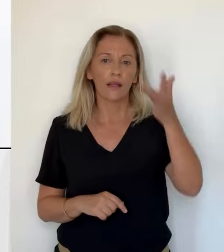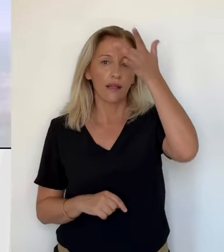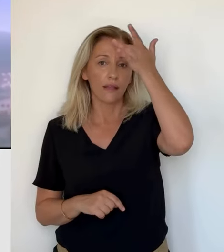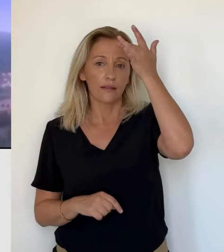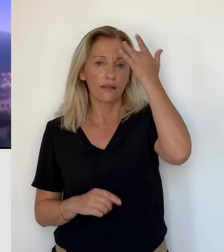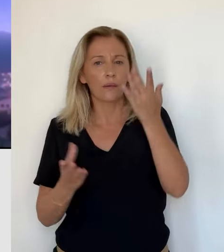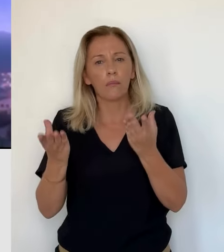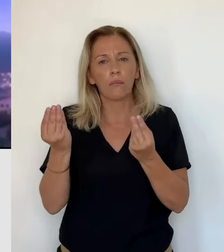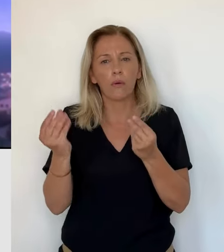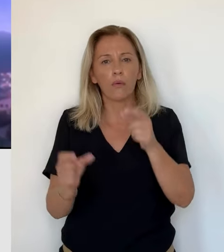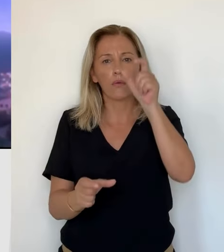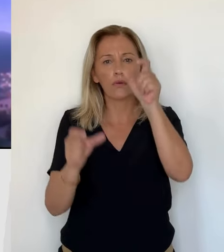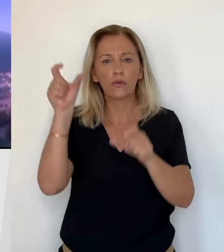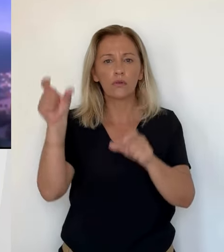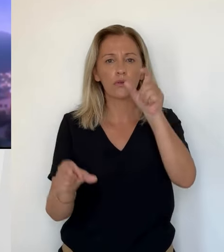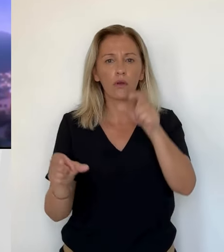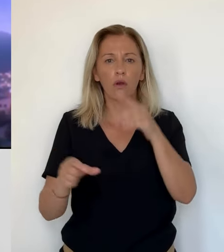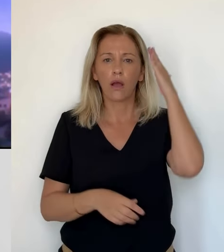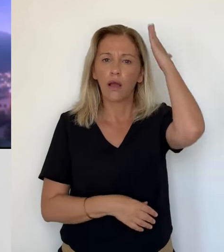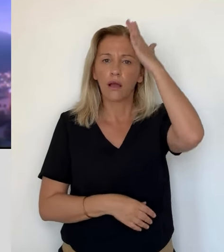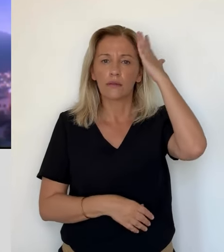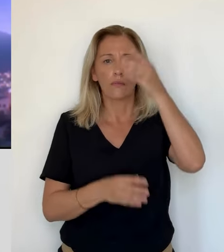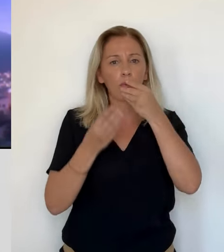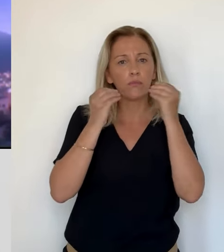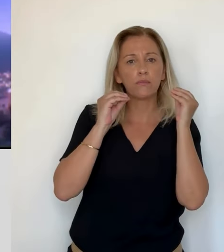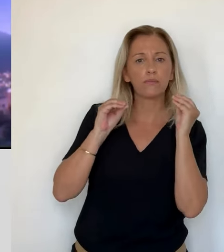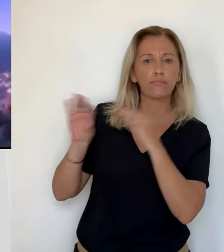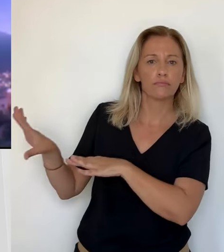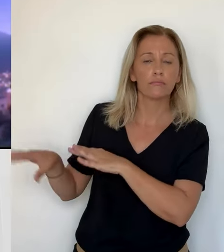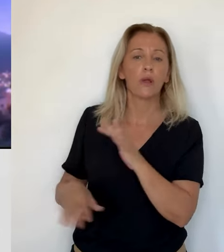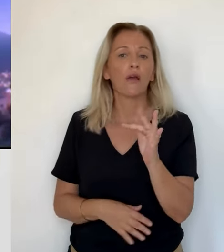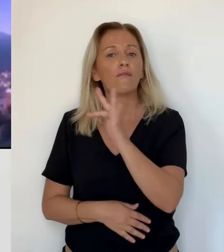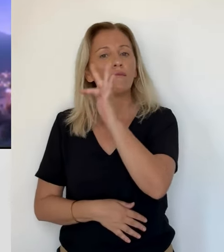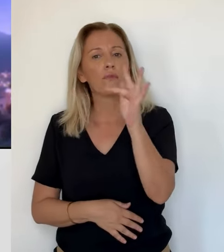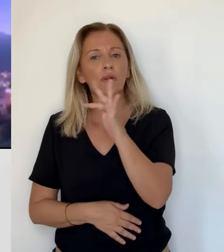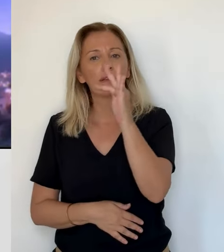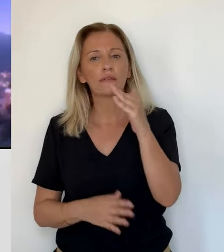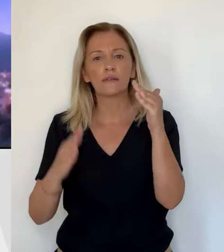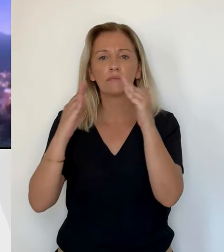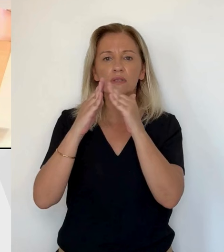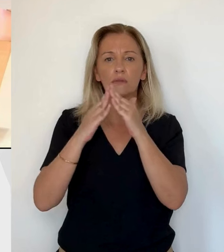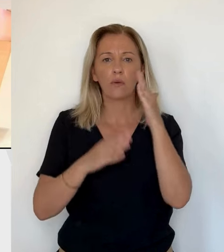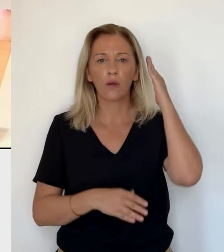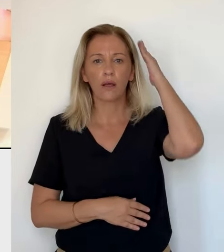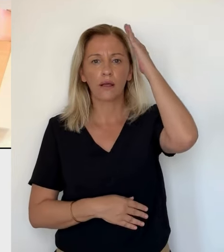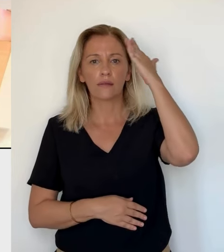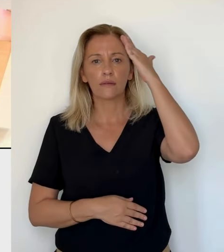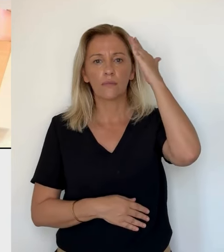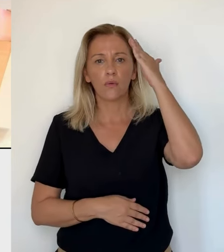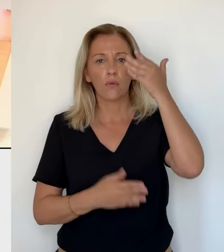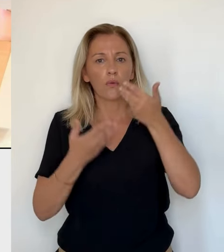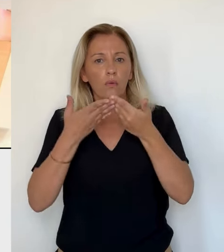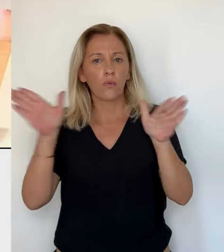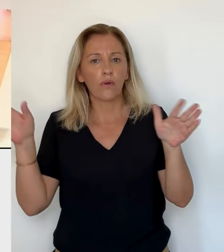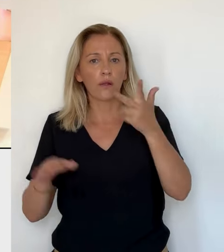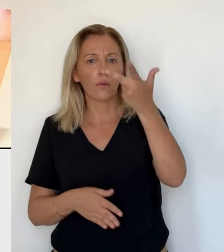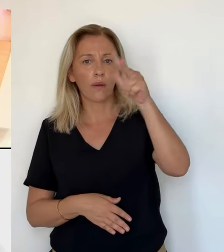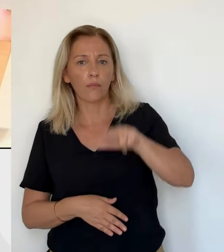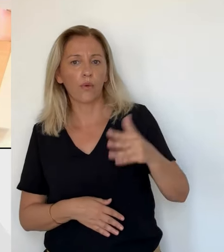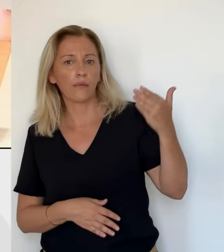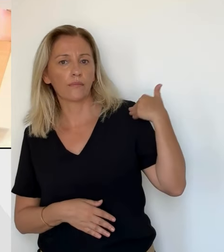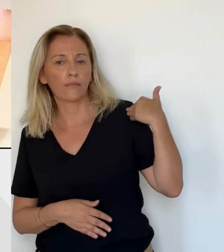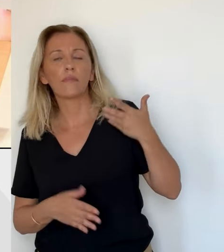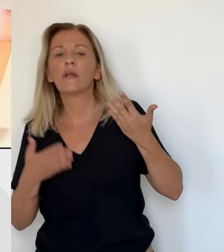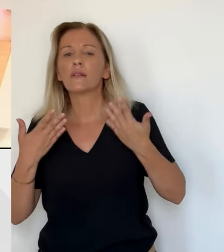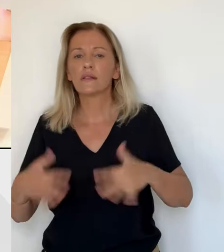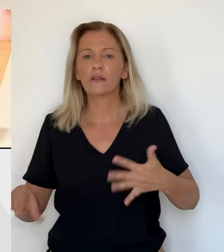Dans cette saison estivale, l'abandon d'animaux est souvent en recrue d'essence. A Fpouriane, le refuge qui a ouvert il y a trois mois est déjà complet. 34